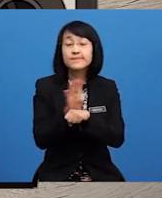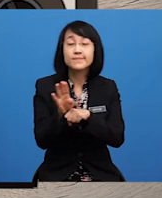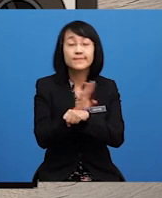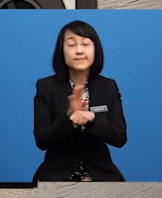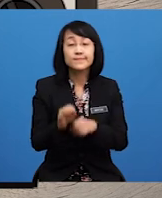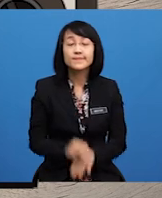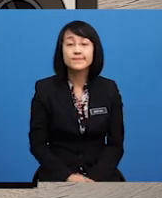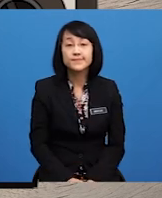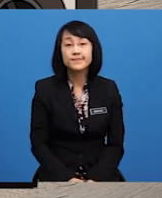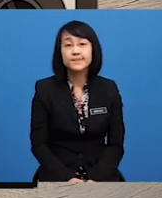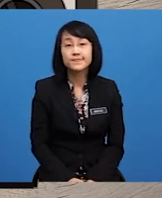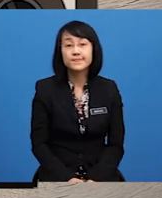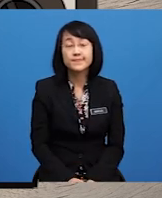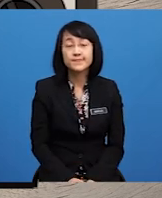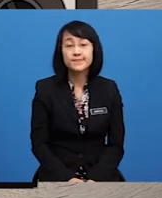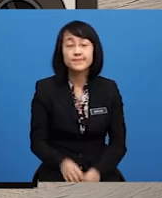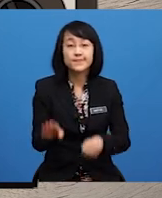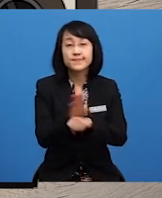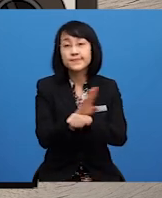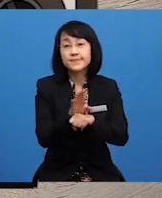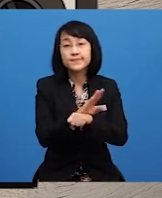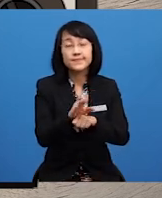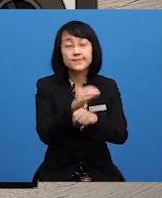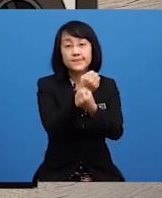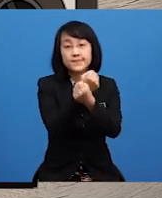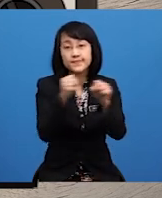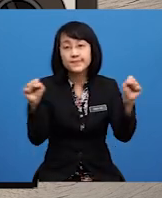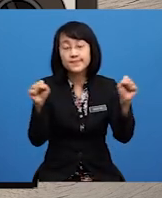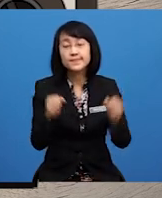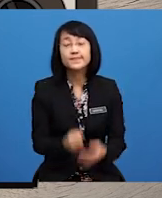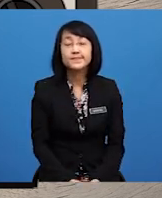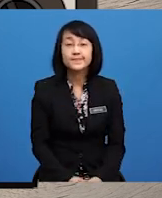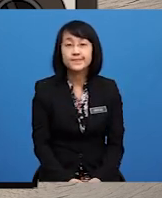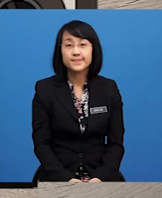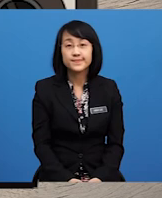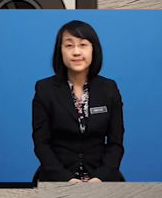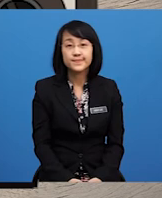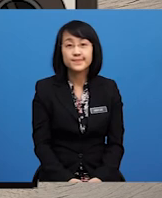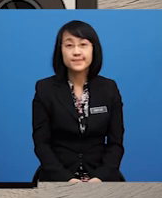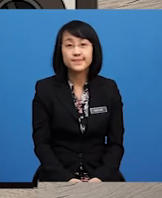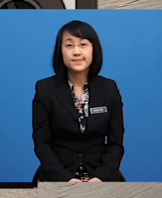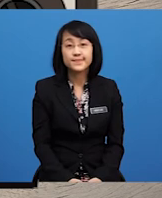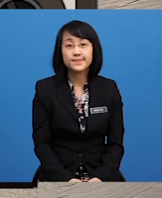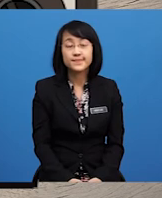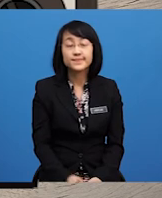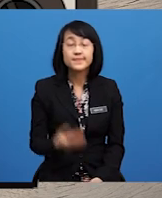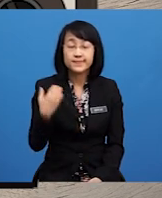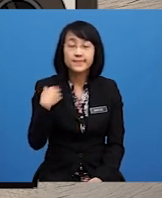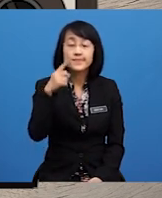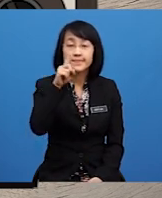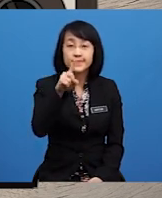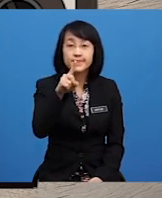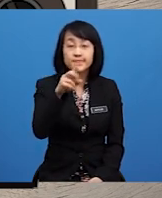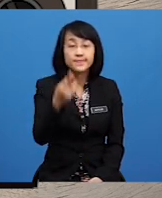Buat persiapan Untuk Kepala Kata Sultan Kepala kita Oh saya tahu Sebab itu Saya pulang Ada sedikit Perkara Nak bincang